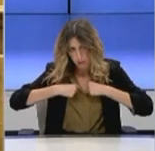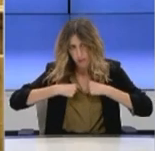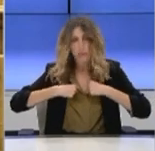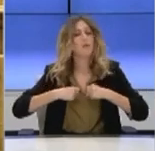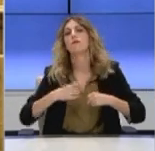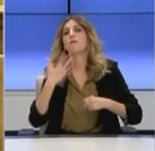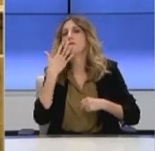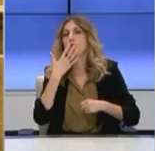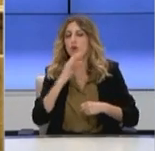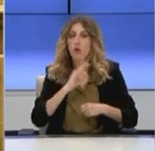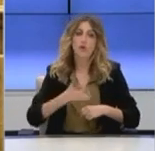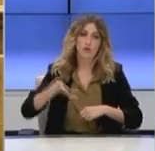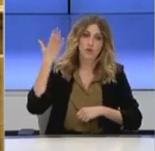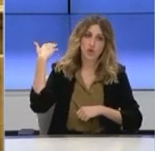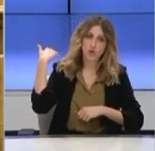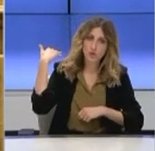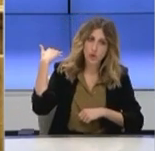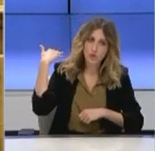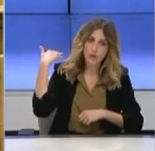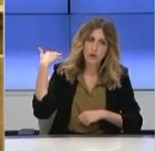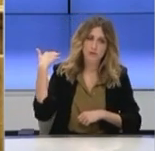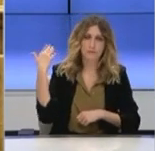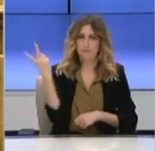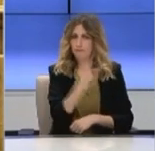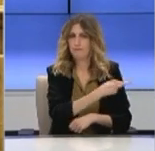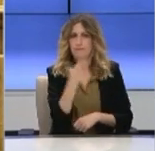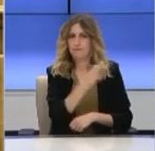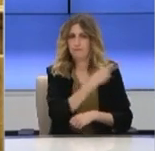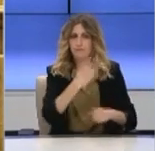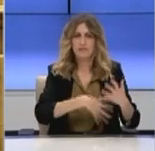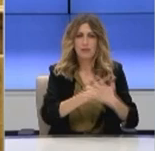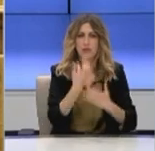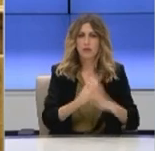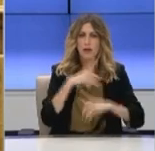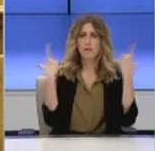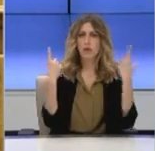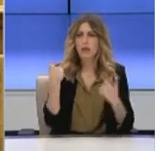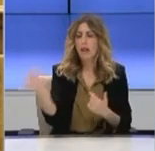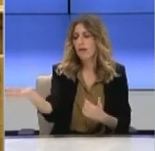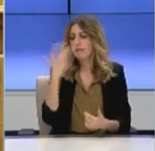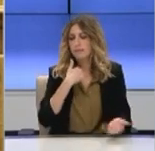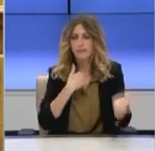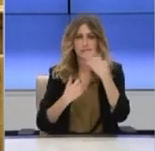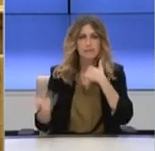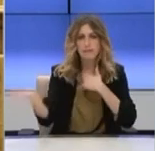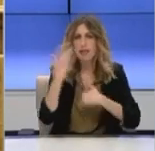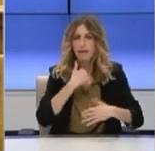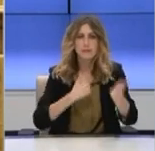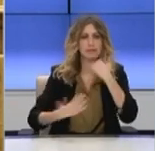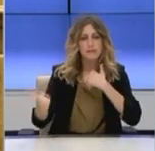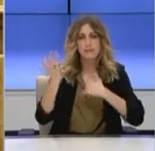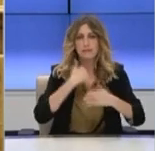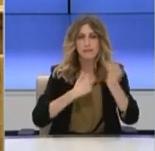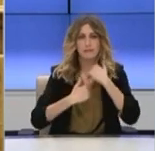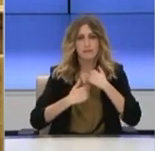της Ολυγαρχίας και τη χρηματοδότηση ενός απίστευτου φαγοποτιού. Εσείς τα λέτε και οι εφημερίδες σας, οι δικές σας τα